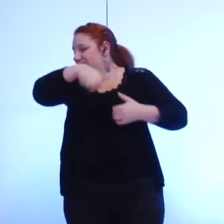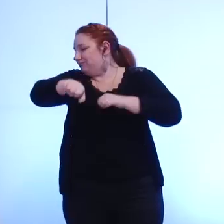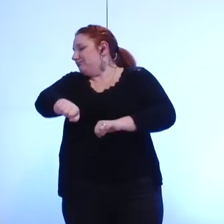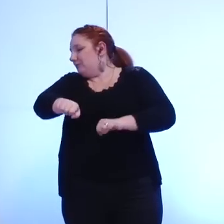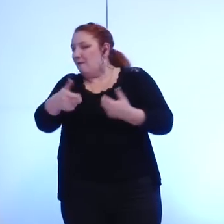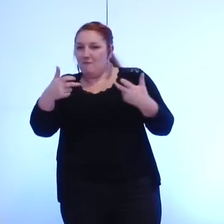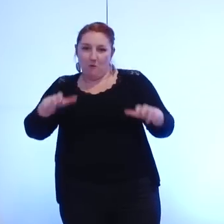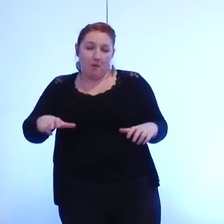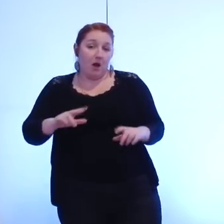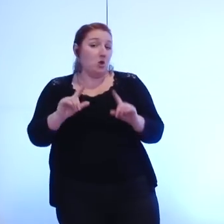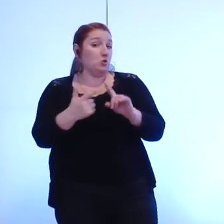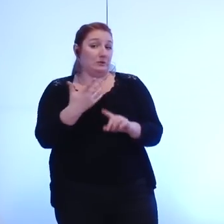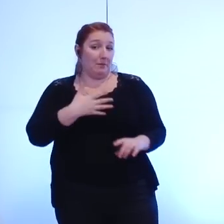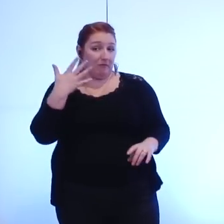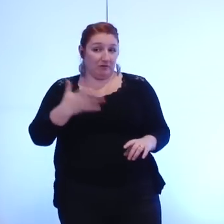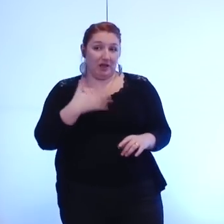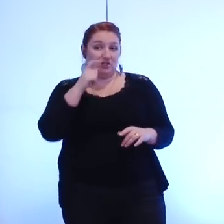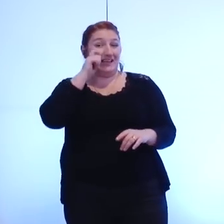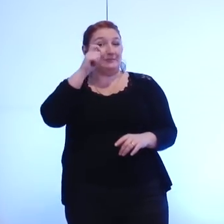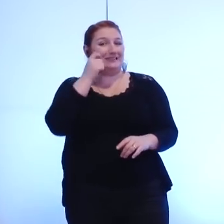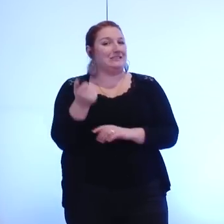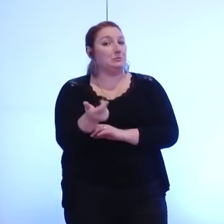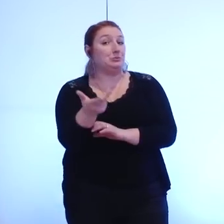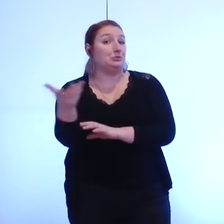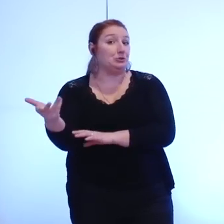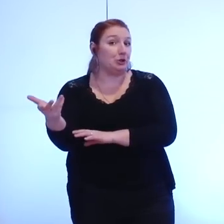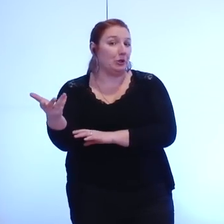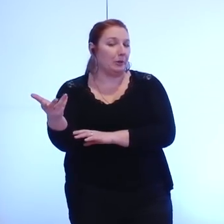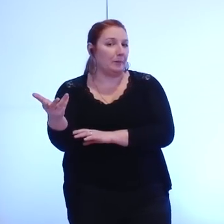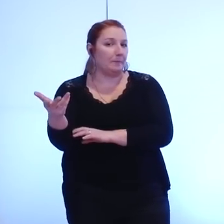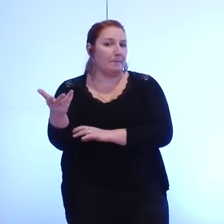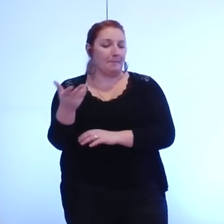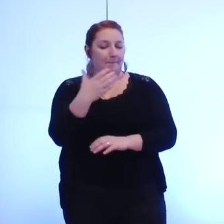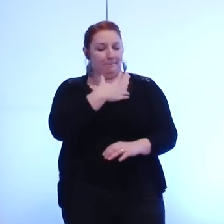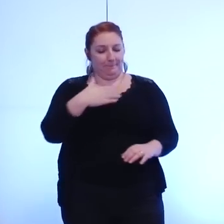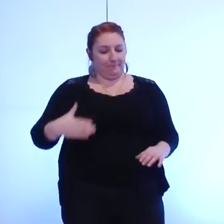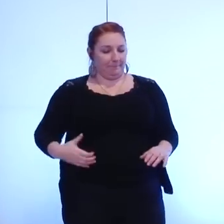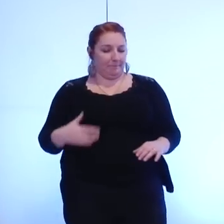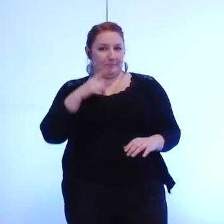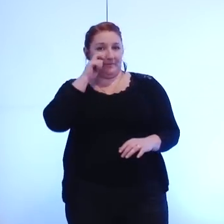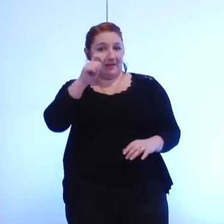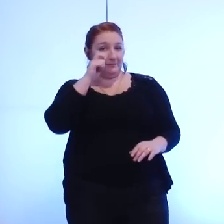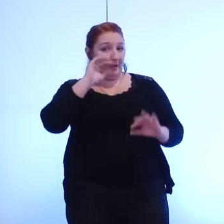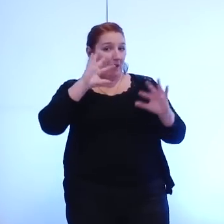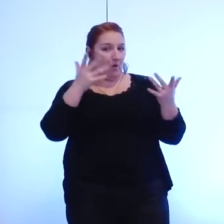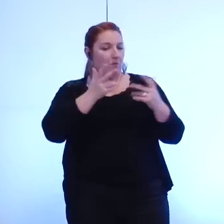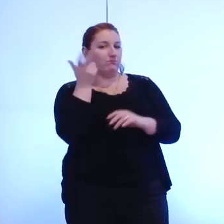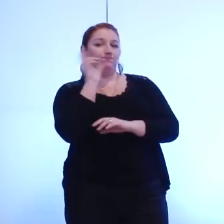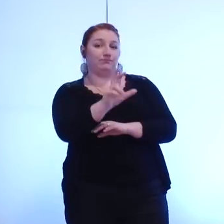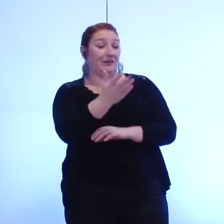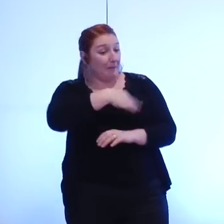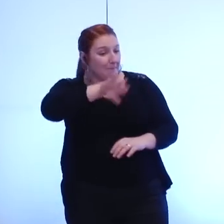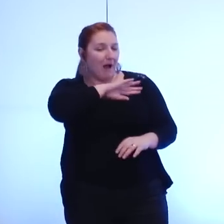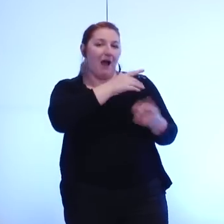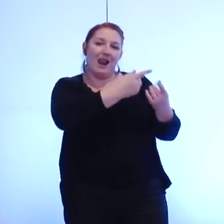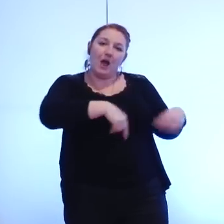que à partir du moment où il y la pluralité des expertises la ville de Grenoble elle désignerait son expert par le biais de la commission d'appel d'offres et que donc